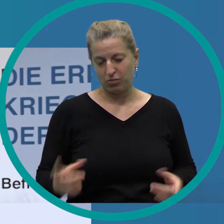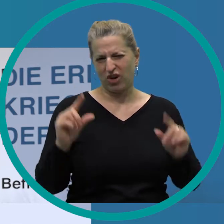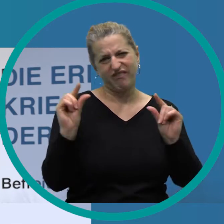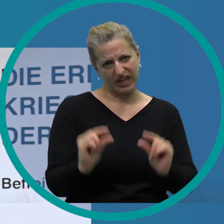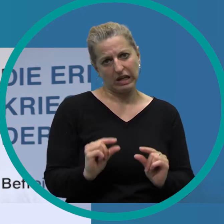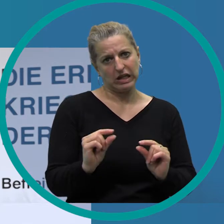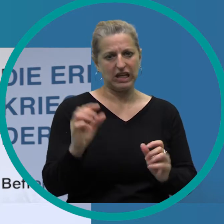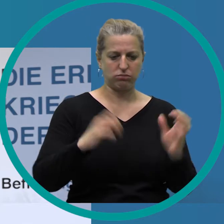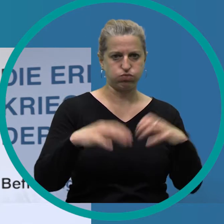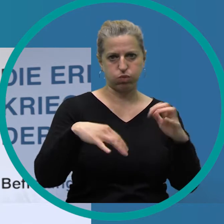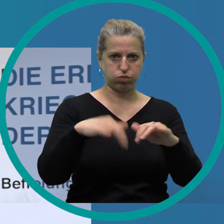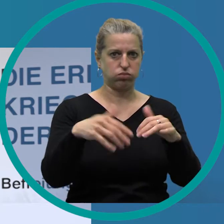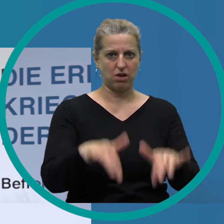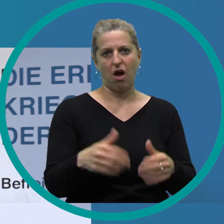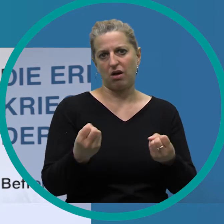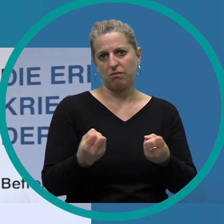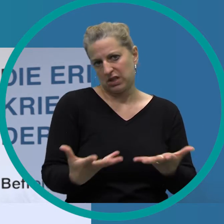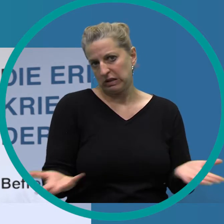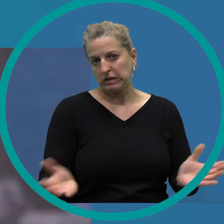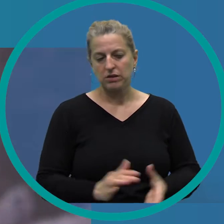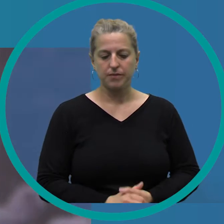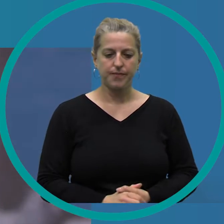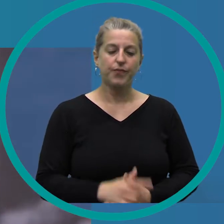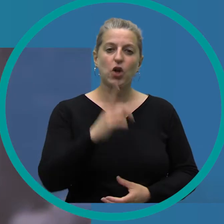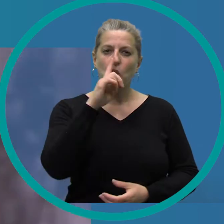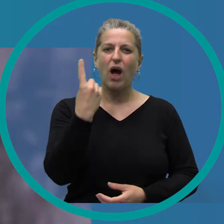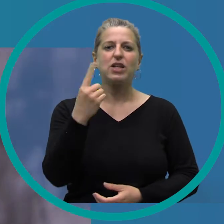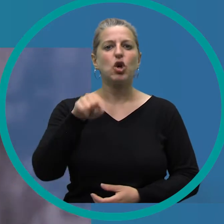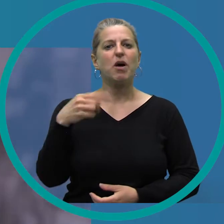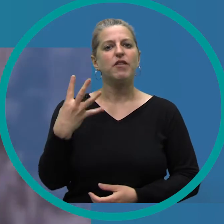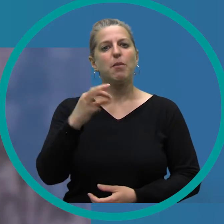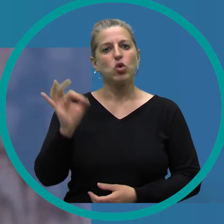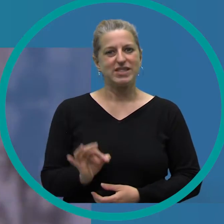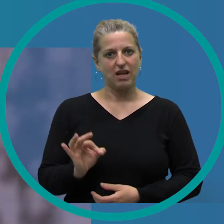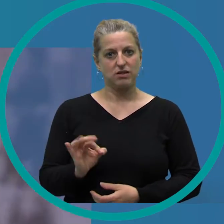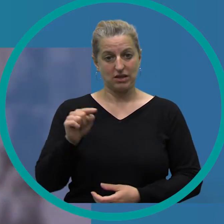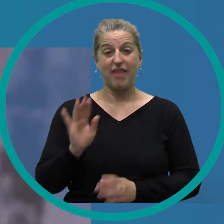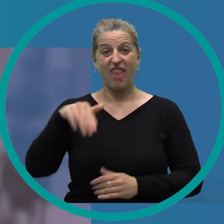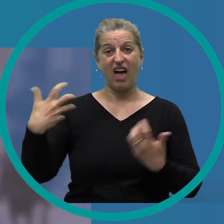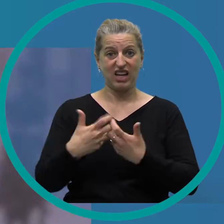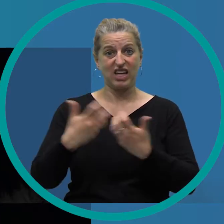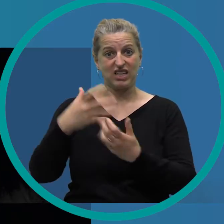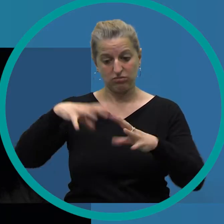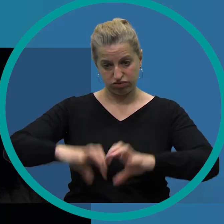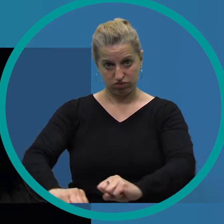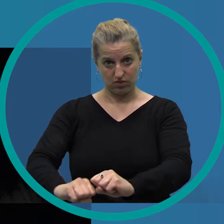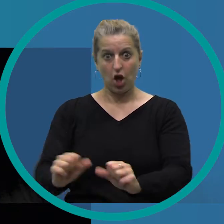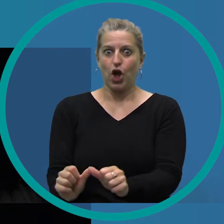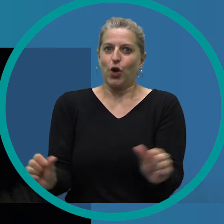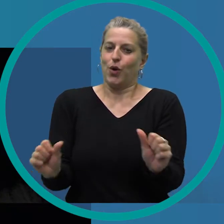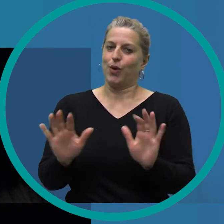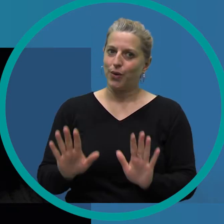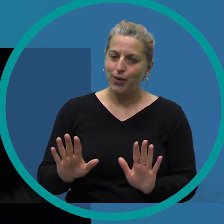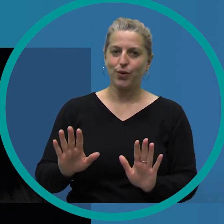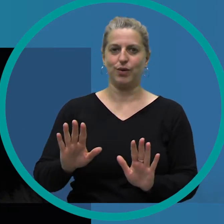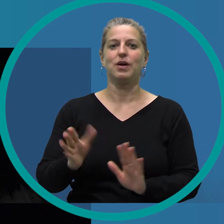dementsprechend wenig Zerstörung mit sich zogen. Nur etwa 1,4 Prozent der Stadt waren nach dem Krieg zerstört. Ein Glück,